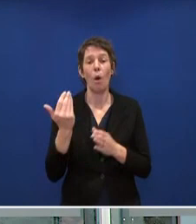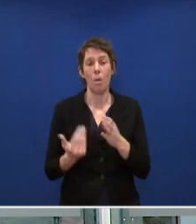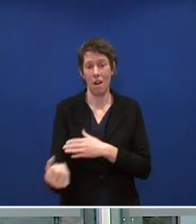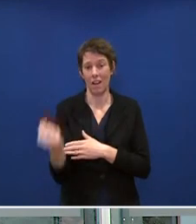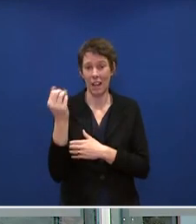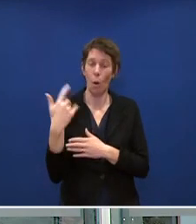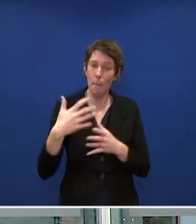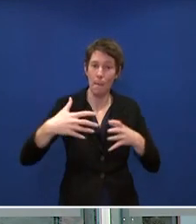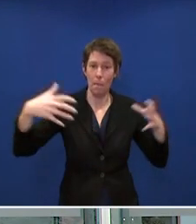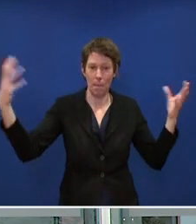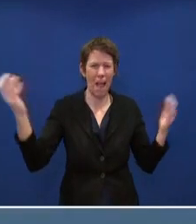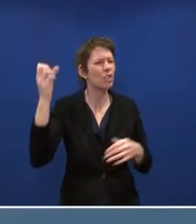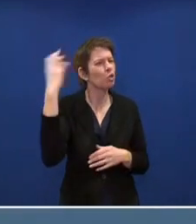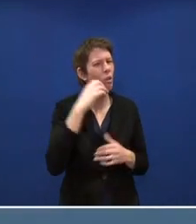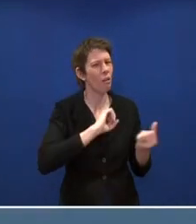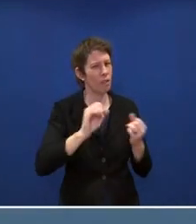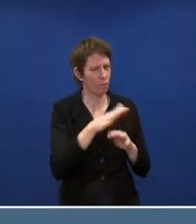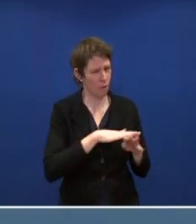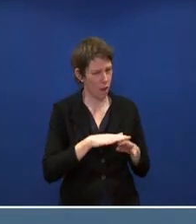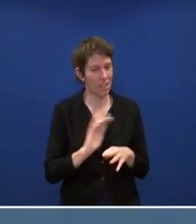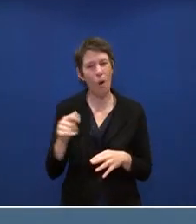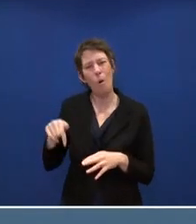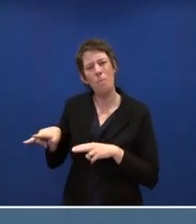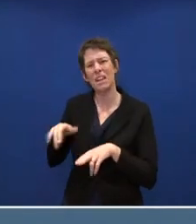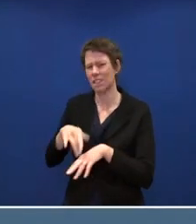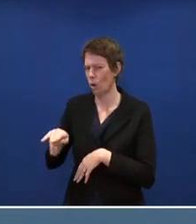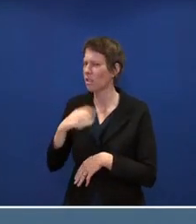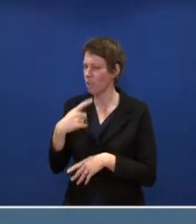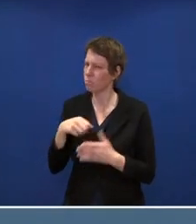im Sonne und Windbereich. Das hat die Ministerin heute auch noch mal deutlich unterstrichen.